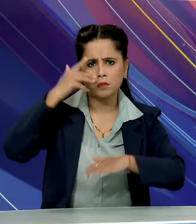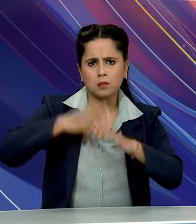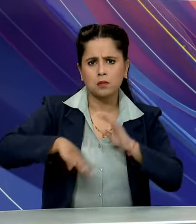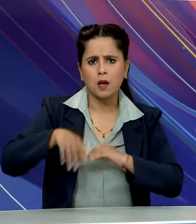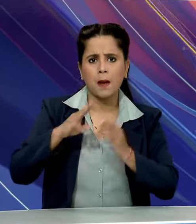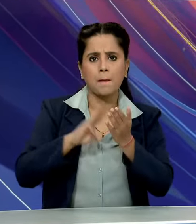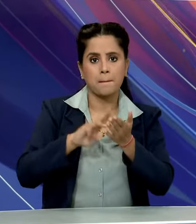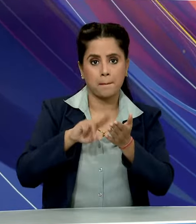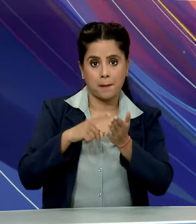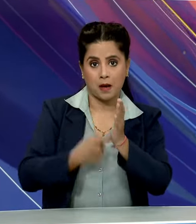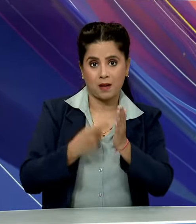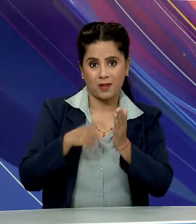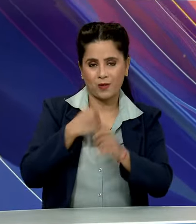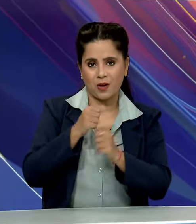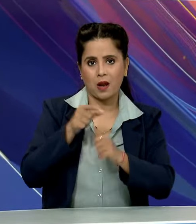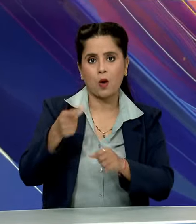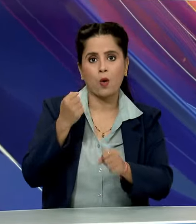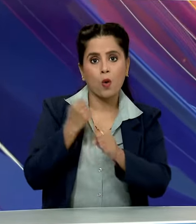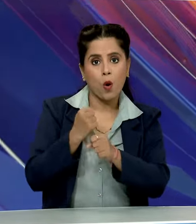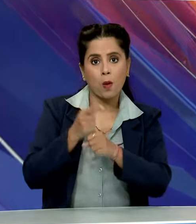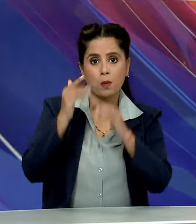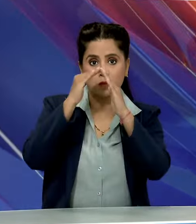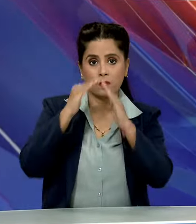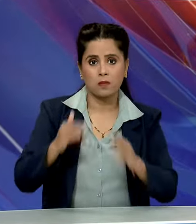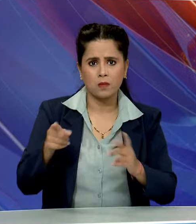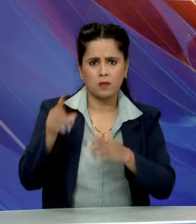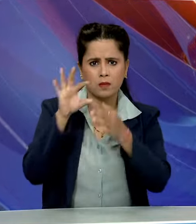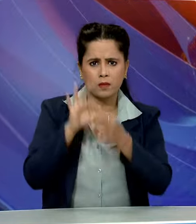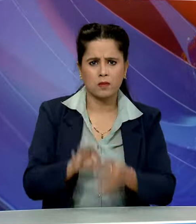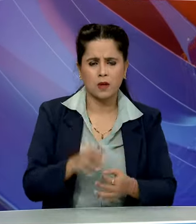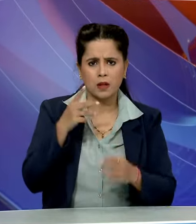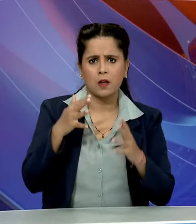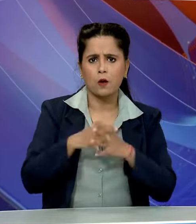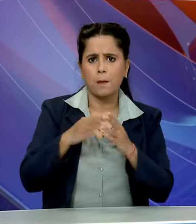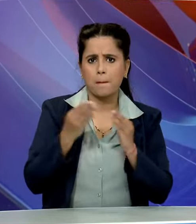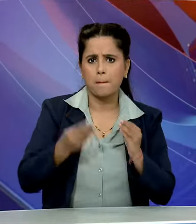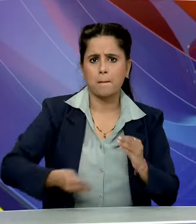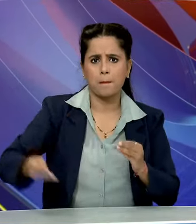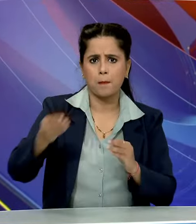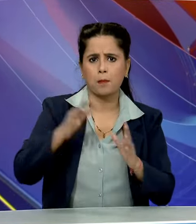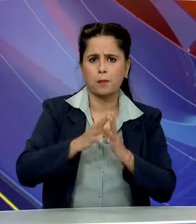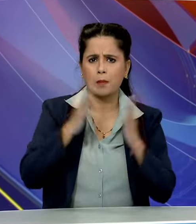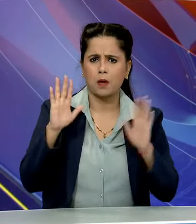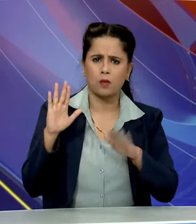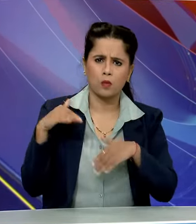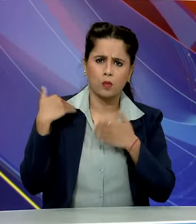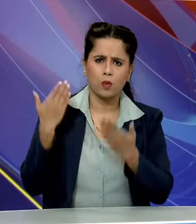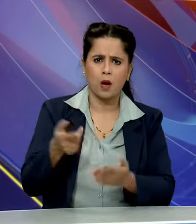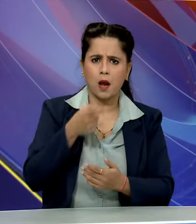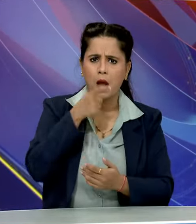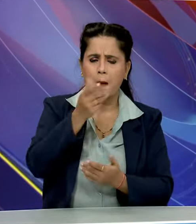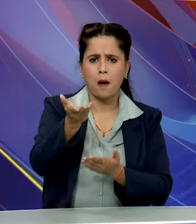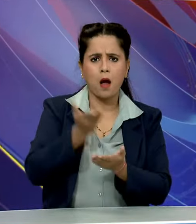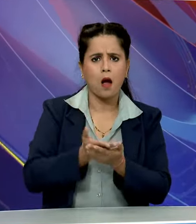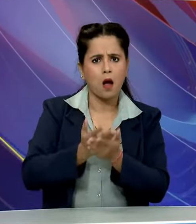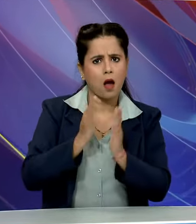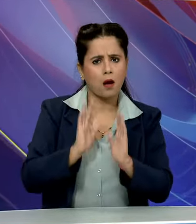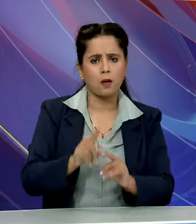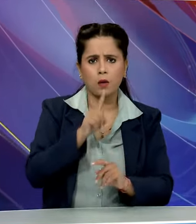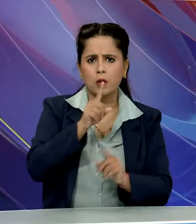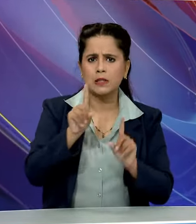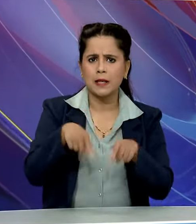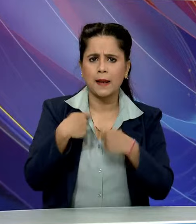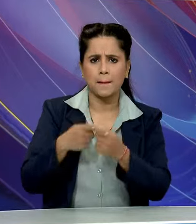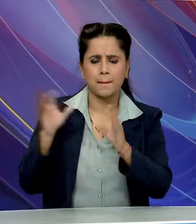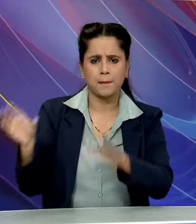मनरेगा और प्रधार मंतरी आवास योजना को लेकर पश्चेव बंगाल में काफी समय से शिकायते आ रही थी वहाँ